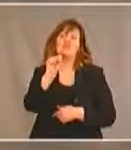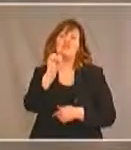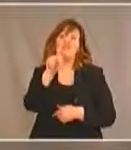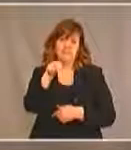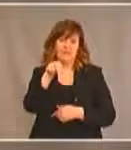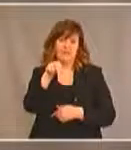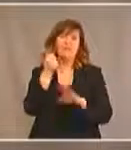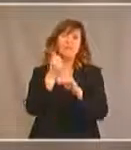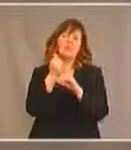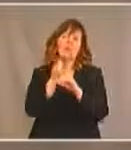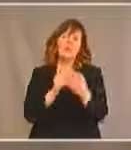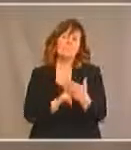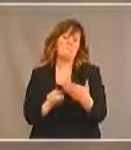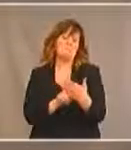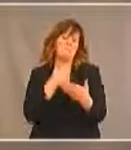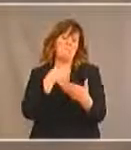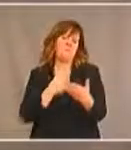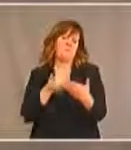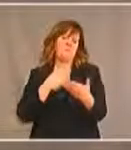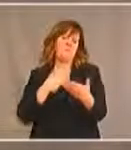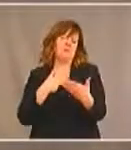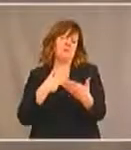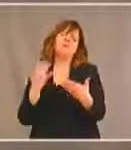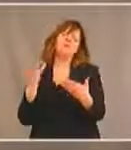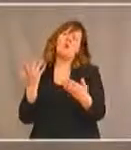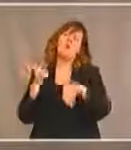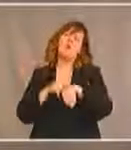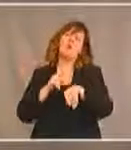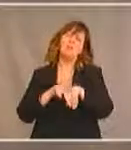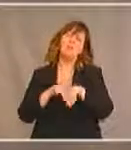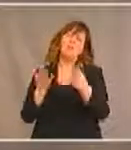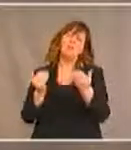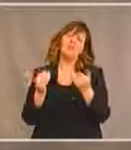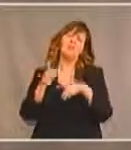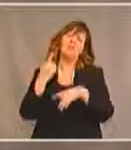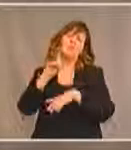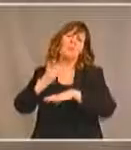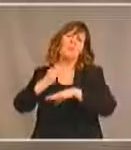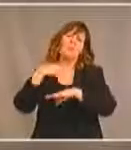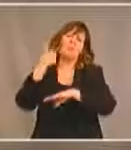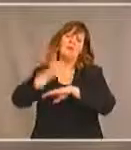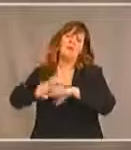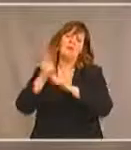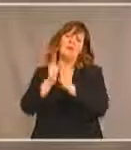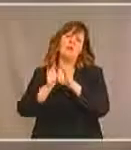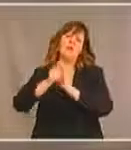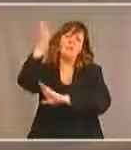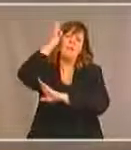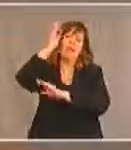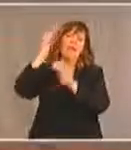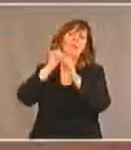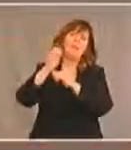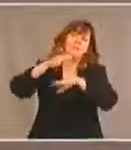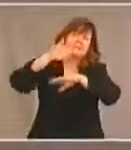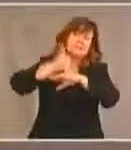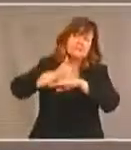Jason demande combien de temps faudra-t-il pour mettre en place cette loi fédérale et la mettre